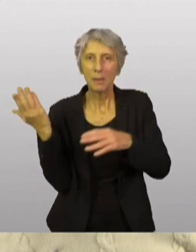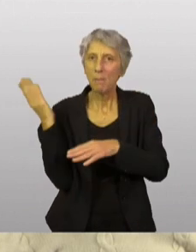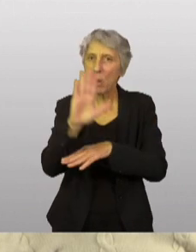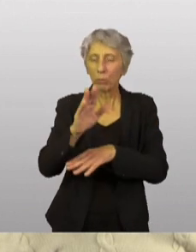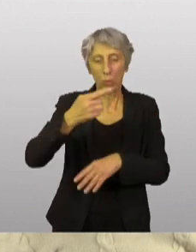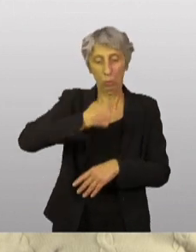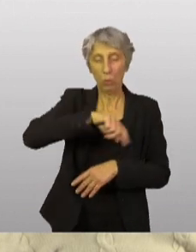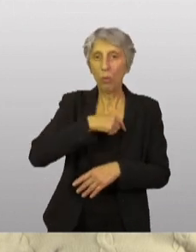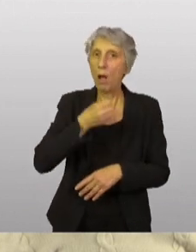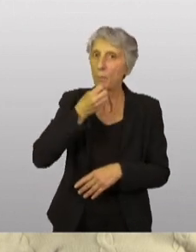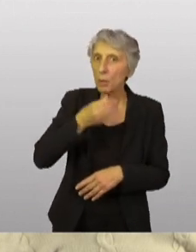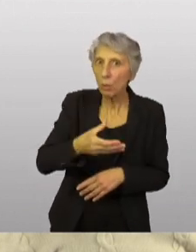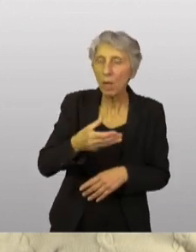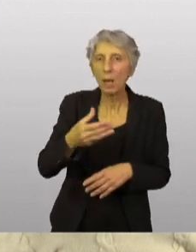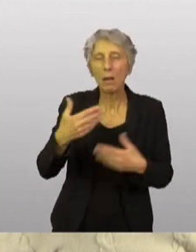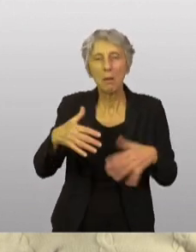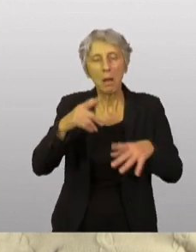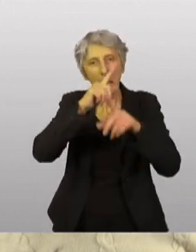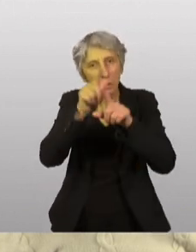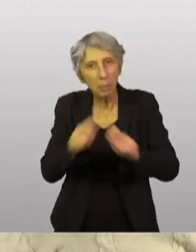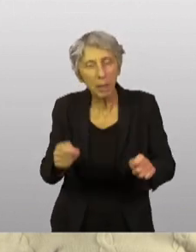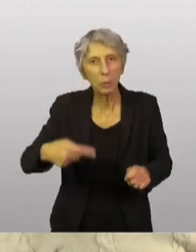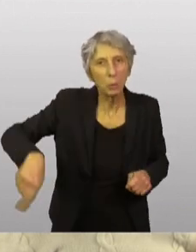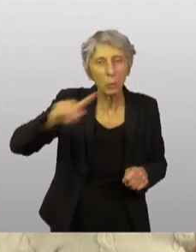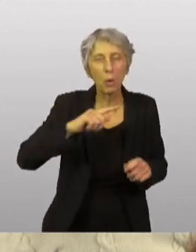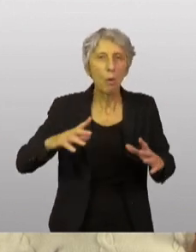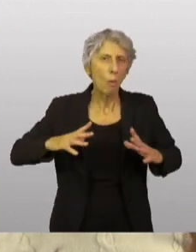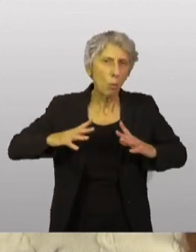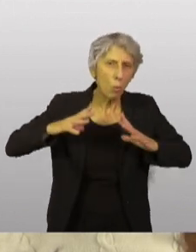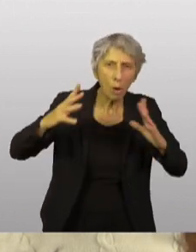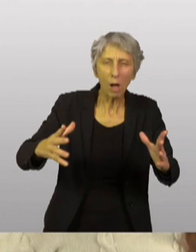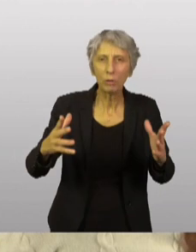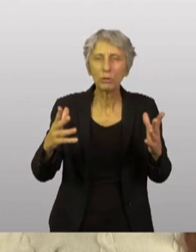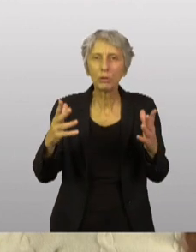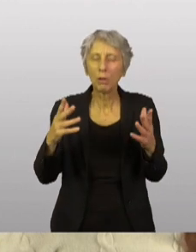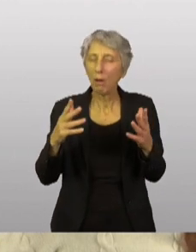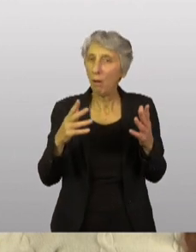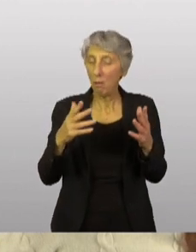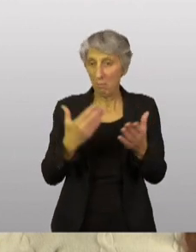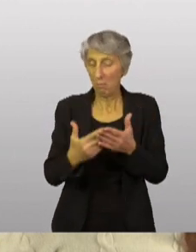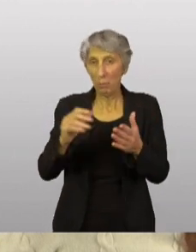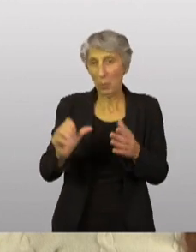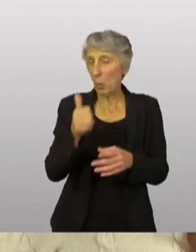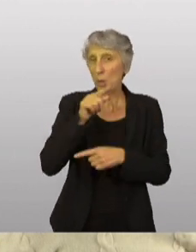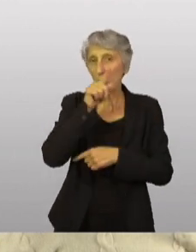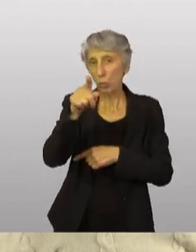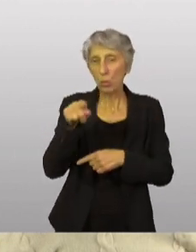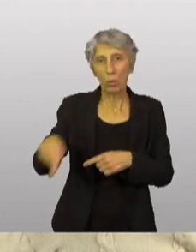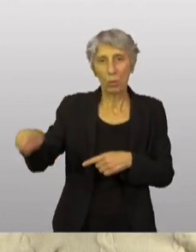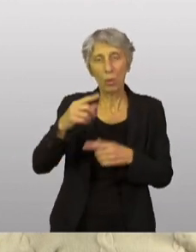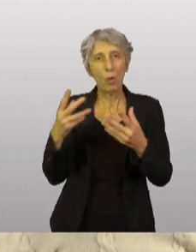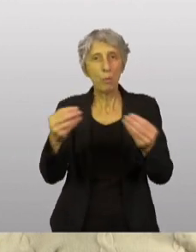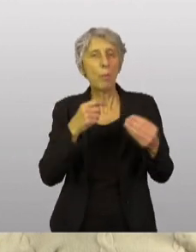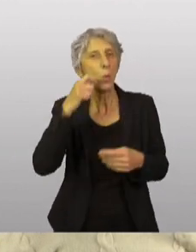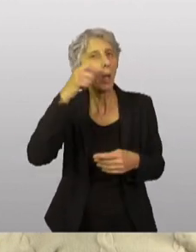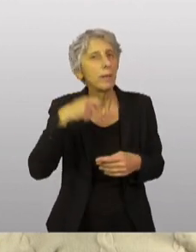impressionnés et respectueux du courage et de la détermination démontrée depuis le premier jour par le peuple ukrainien et qui